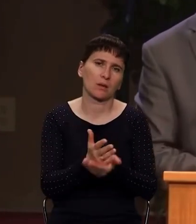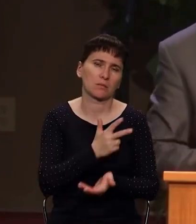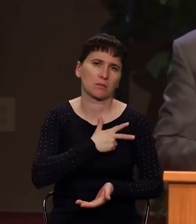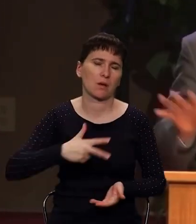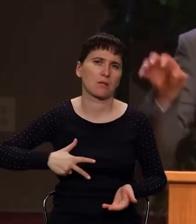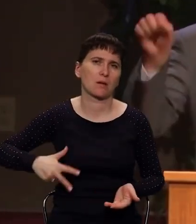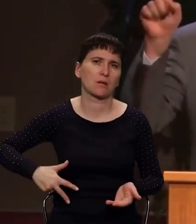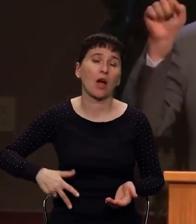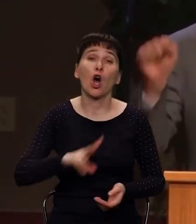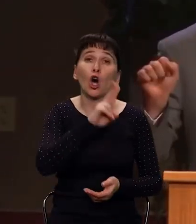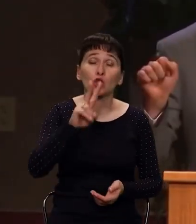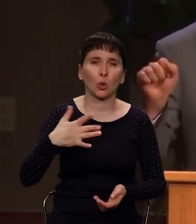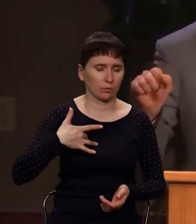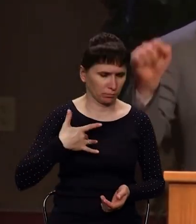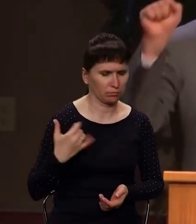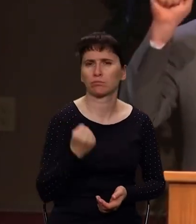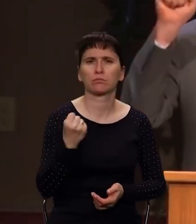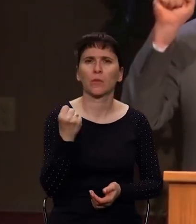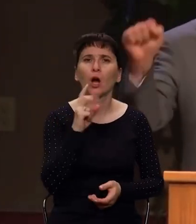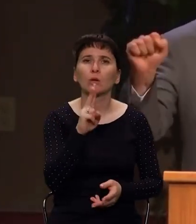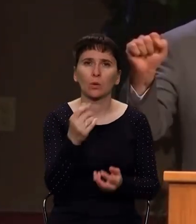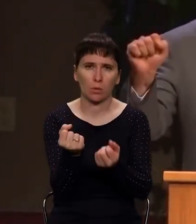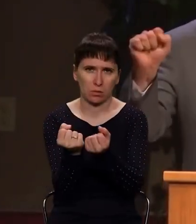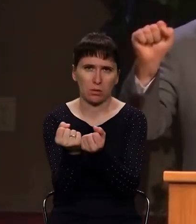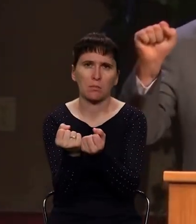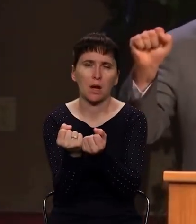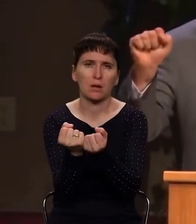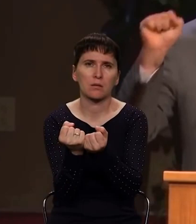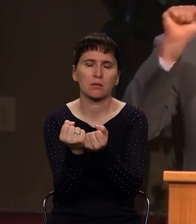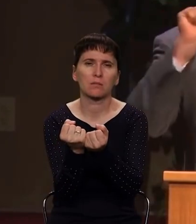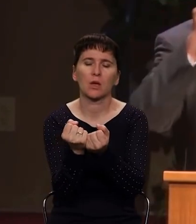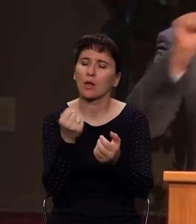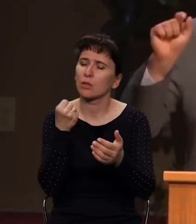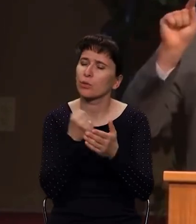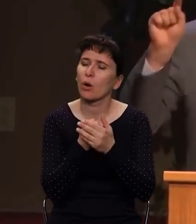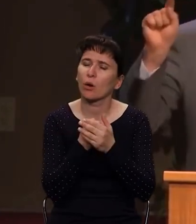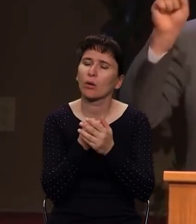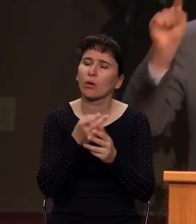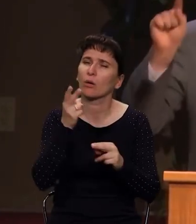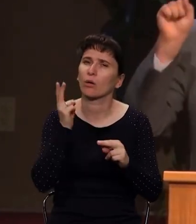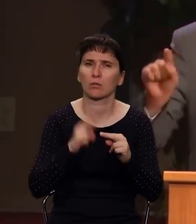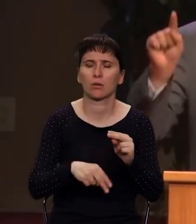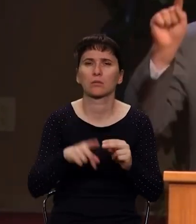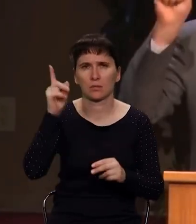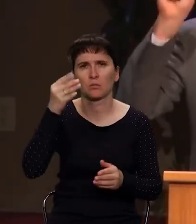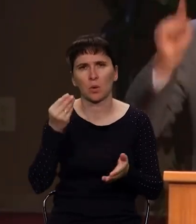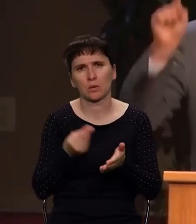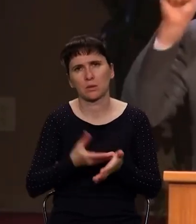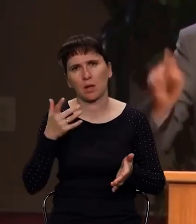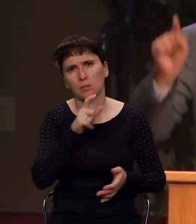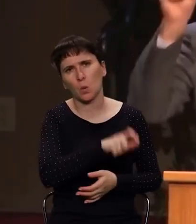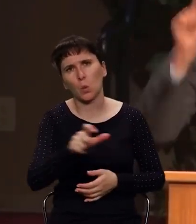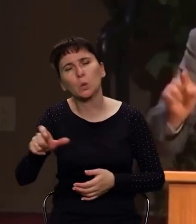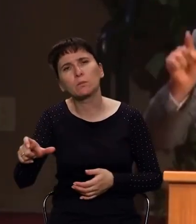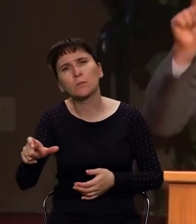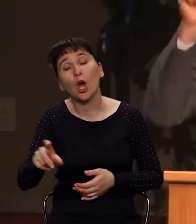Бога. Те, кто стоят, те, кто держат то, что имеют до конца. Вот Бог ценит теми, кто